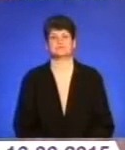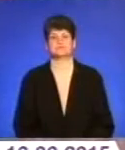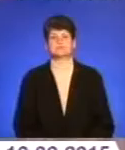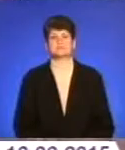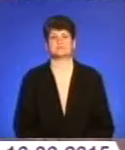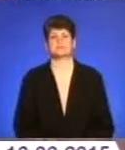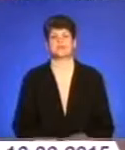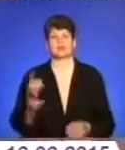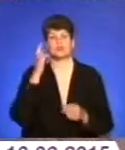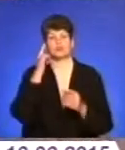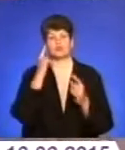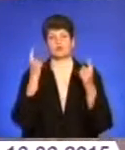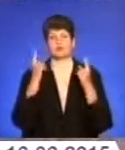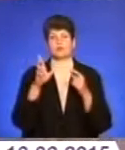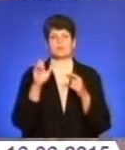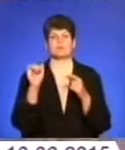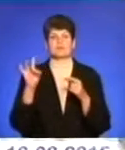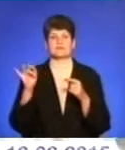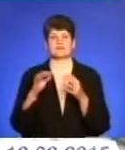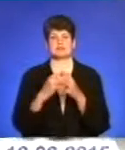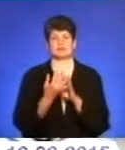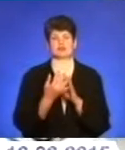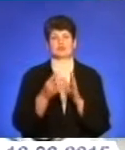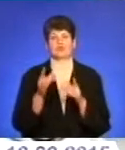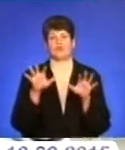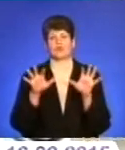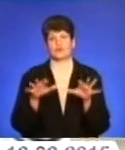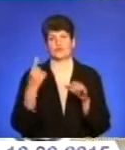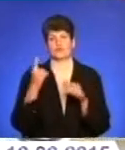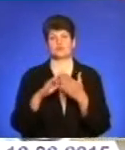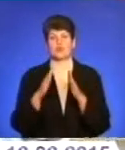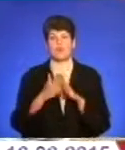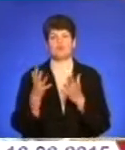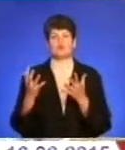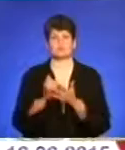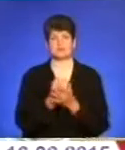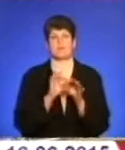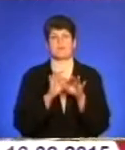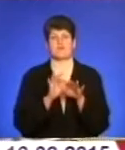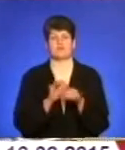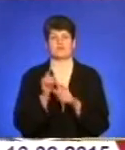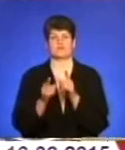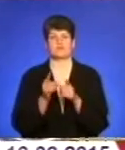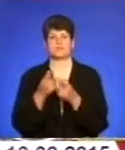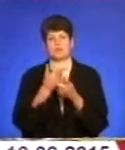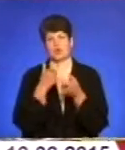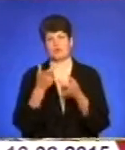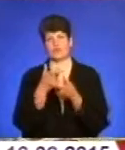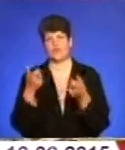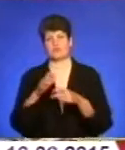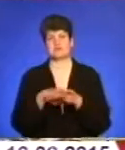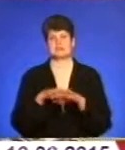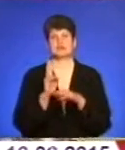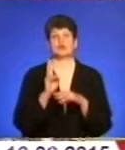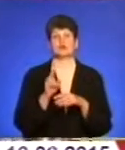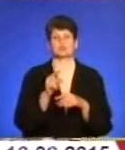На думку Великобірківського селищного голови Романа Мацелюха, одна з умов успішного проведення реформи – поінформованість населення, хто